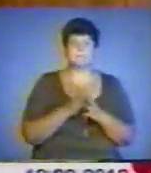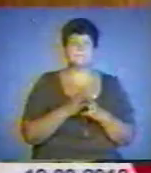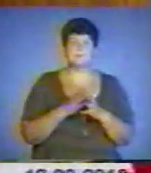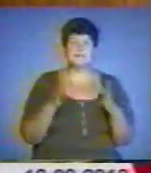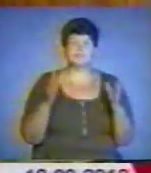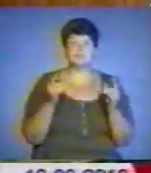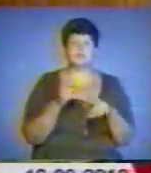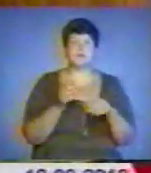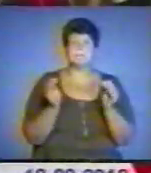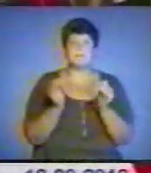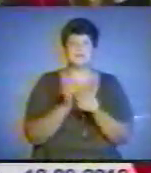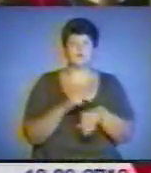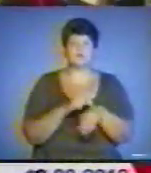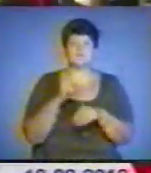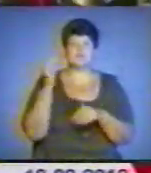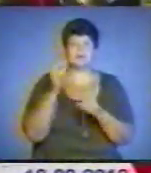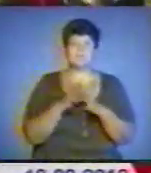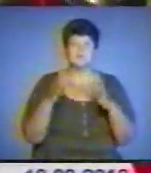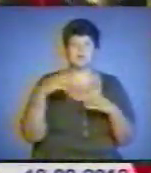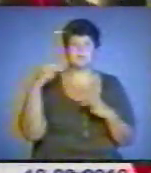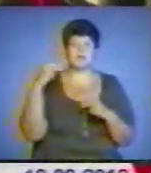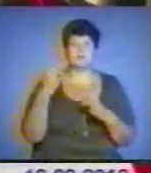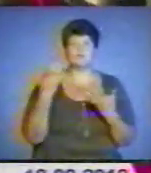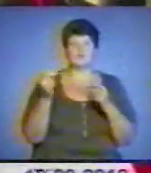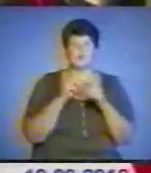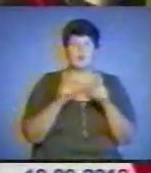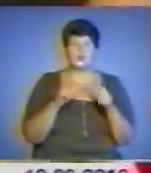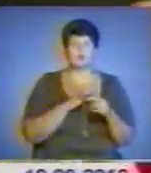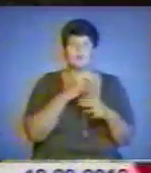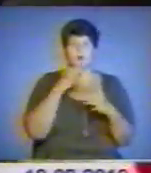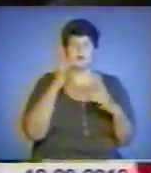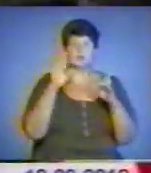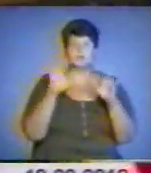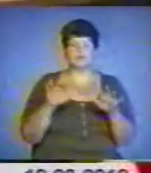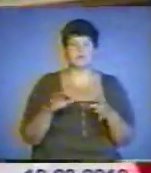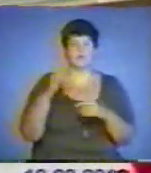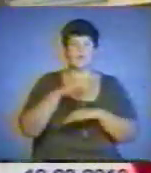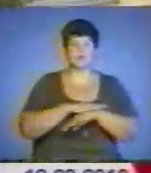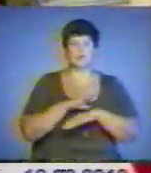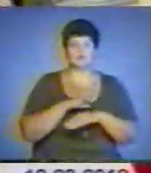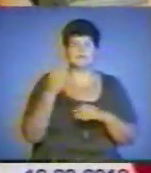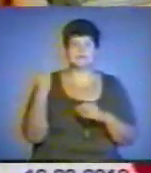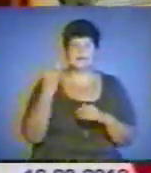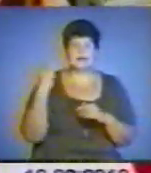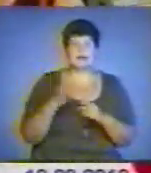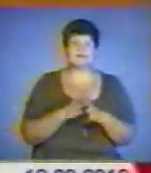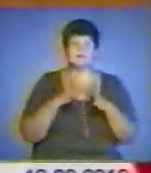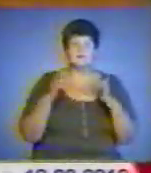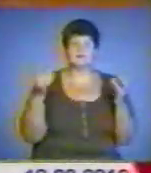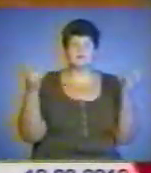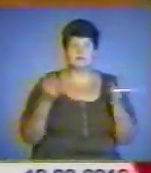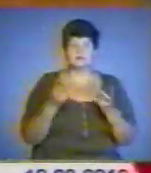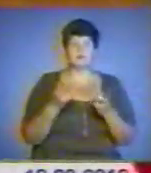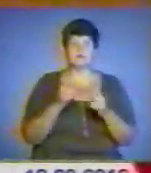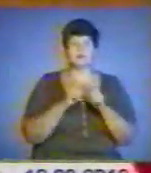перерви. Також, кажуть діти, якби у школі було багато комп'ютерів, уроки були б цікавіші. Та от, що наразі найбільш необхідний у їхньому закладі